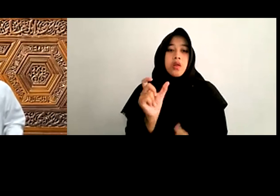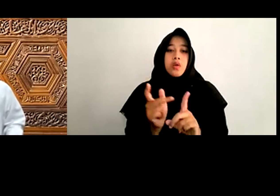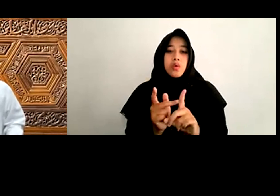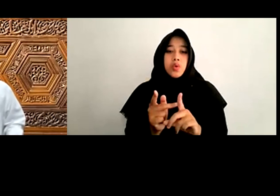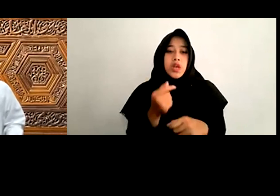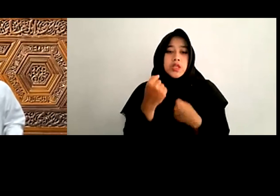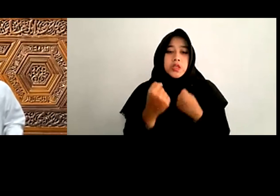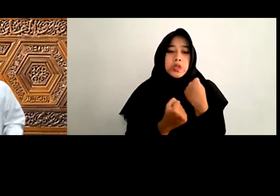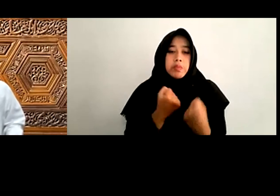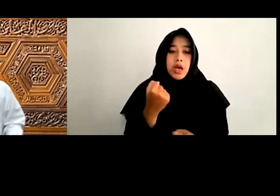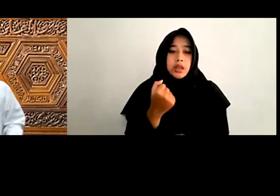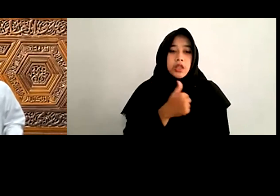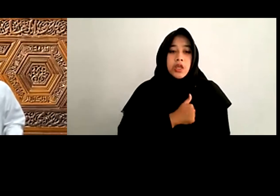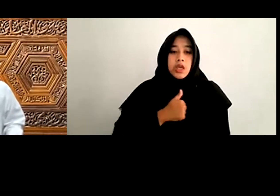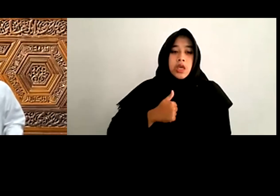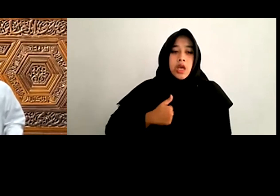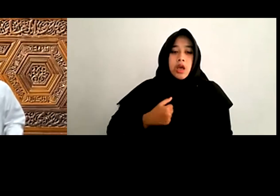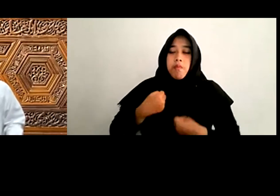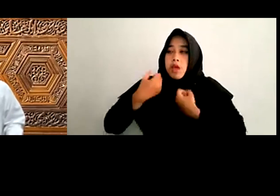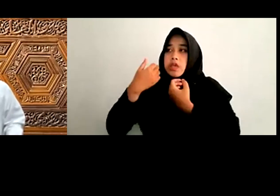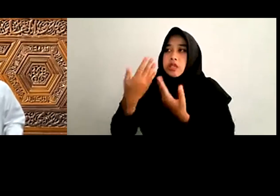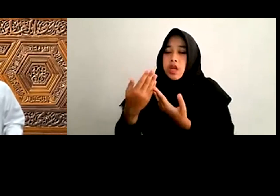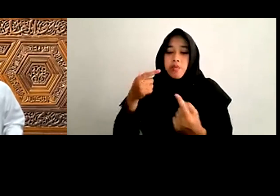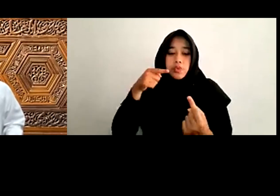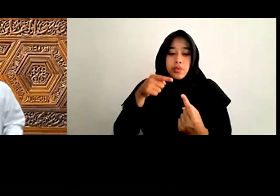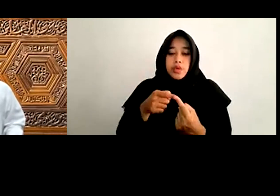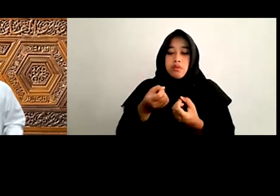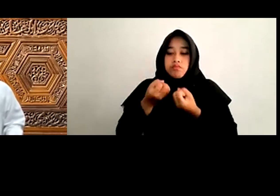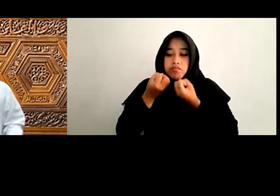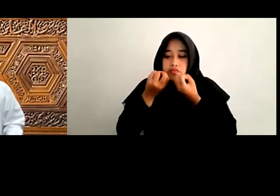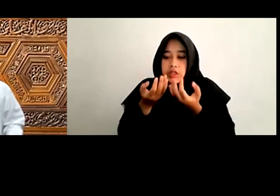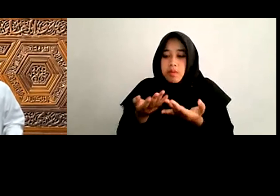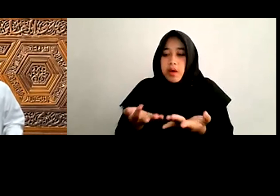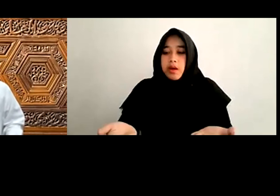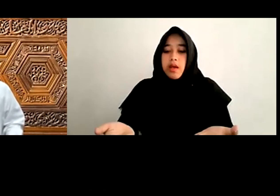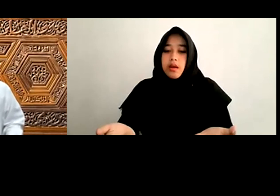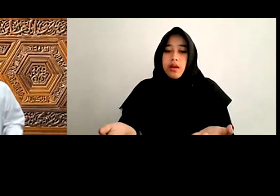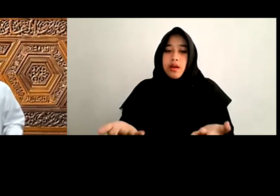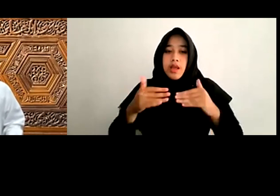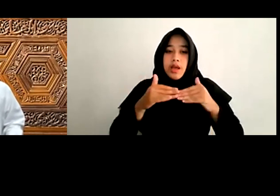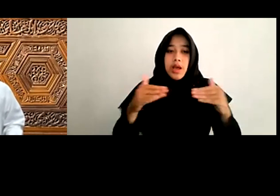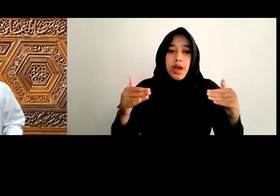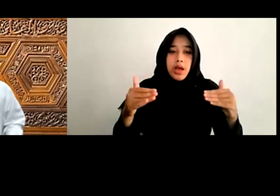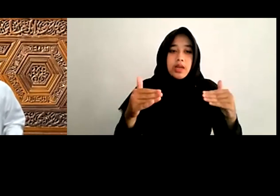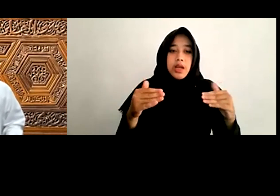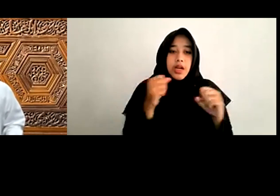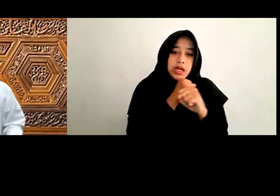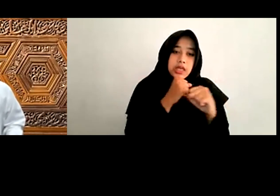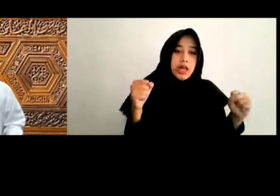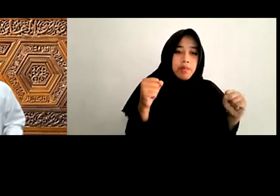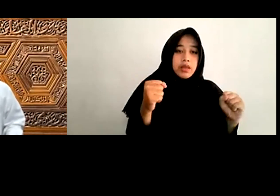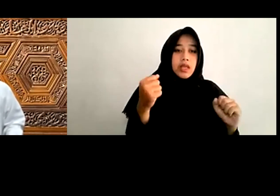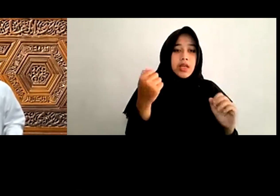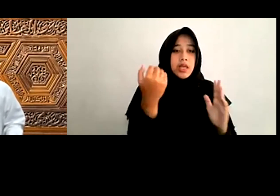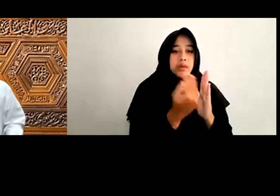Yaitu Untuk Menemparkan Keadilan Kerahmatan Kedidaksanaan Dan Kemaslahatan Baruk